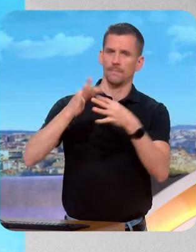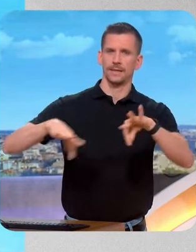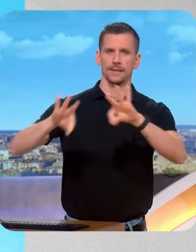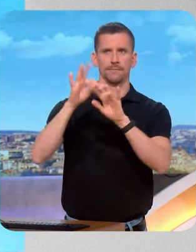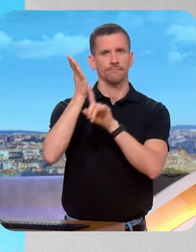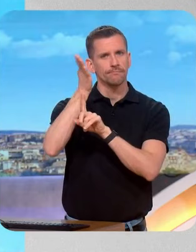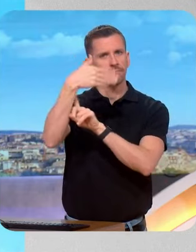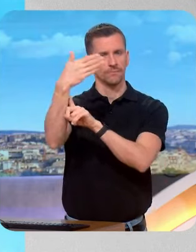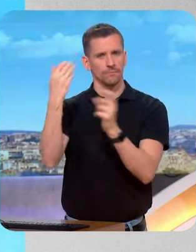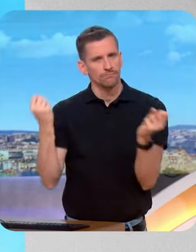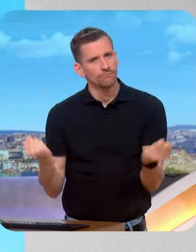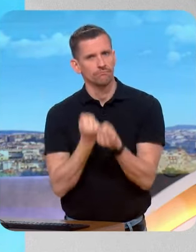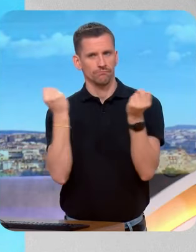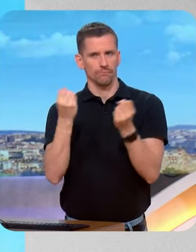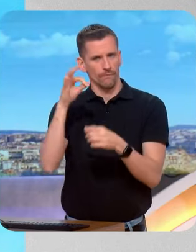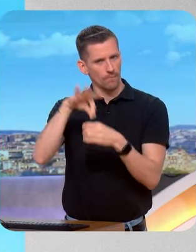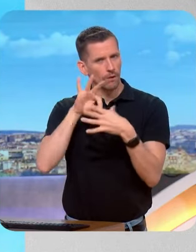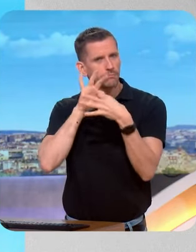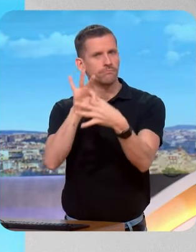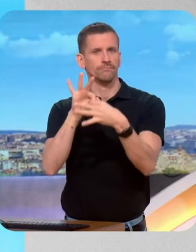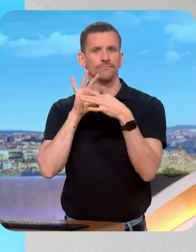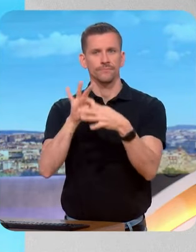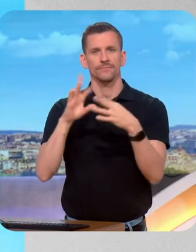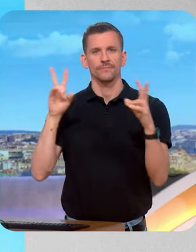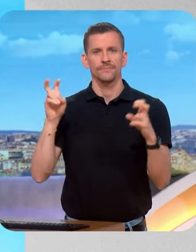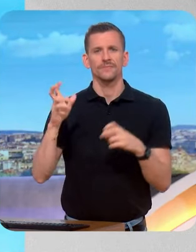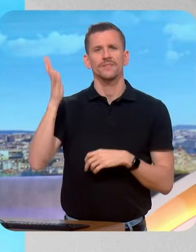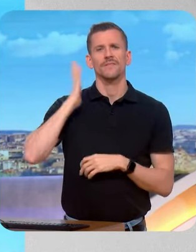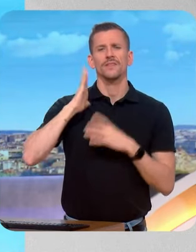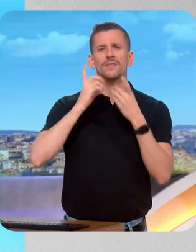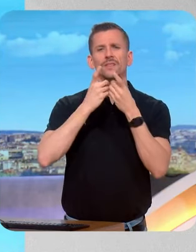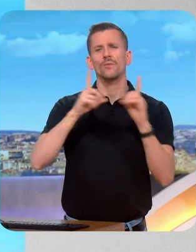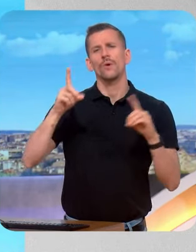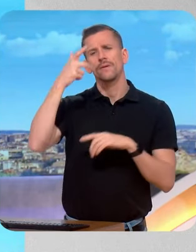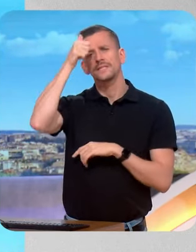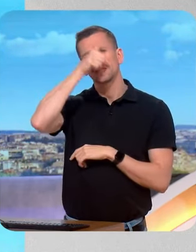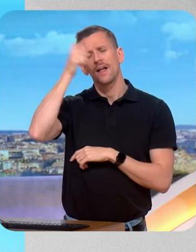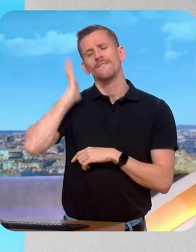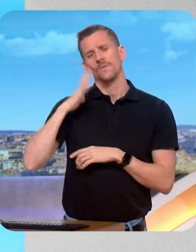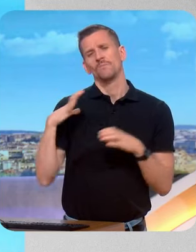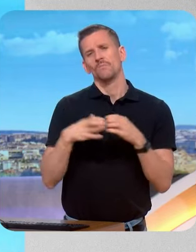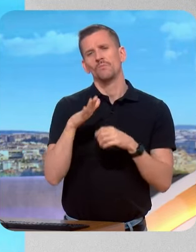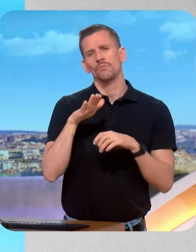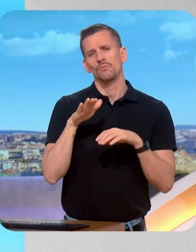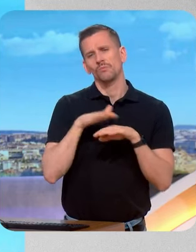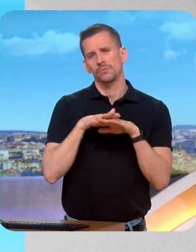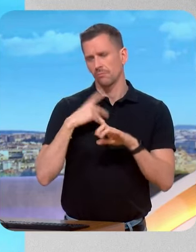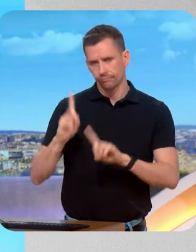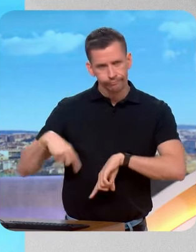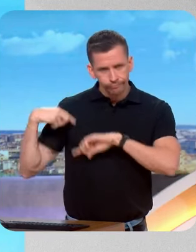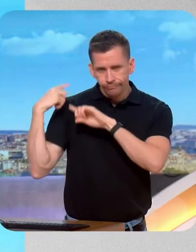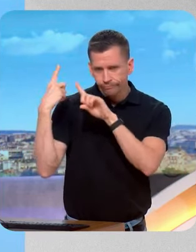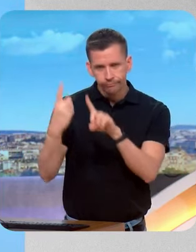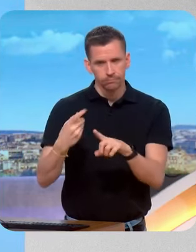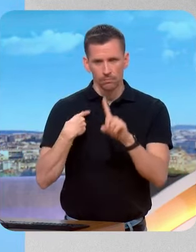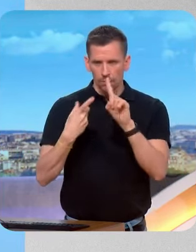qui vient de loin de la démocratie chrétienne, je crois qu'on garde une forme de constance qui est entendue par les Français. Eh bien, on